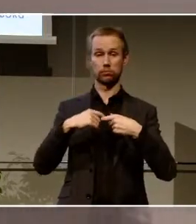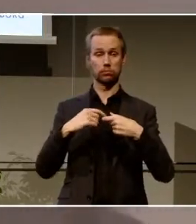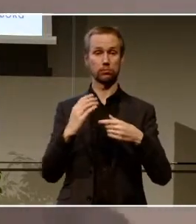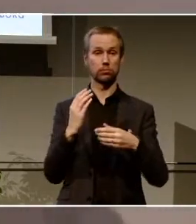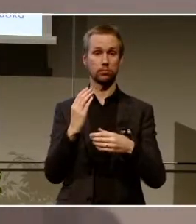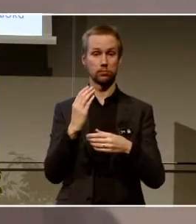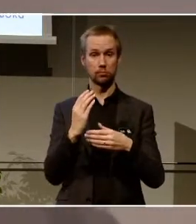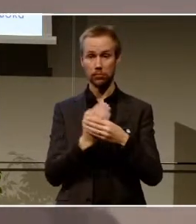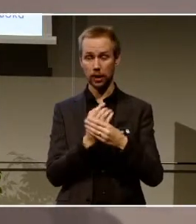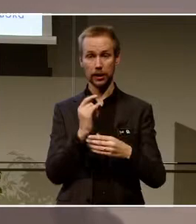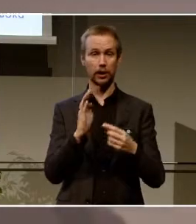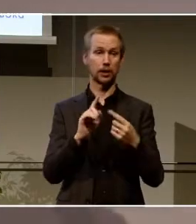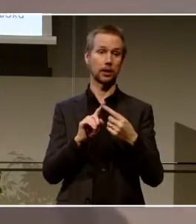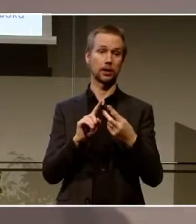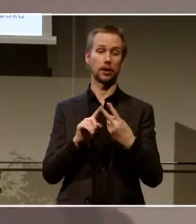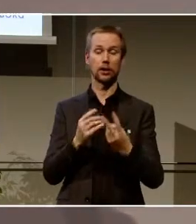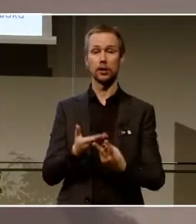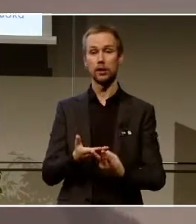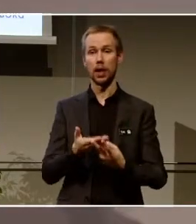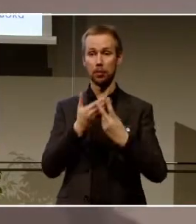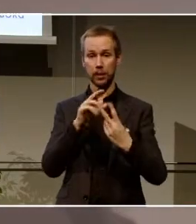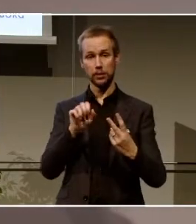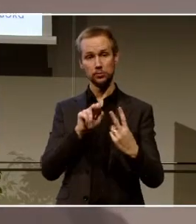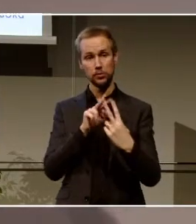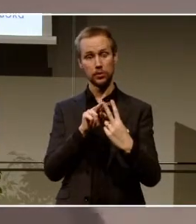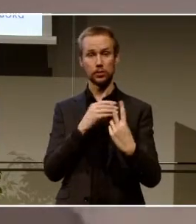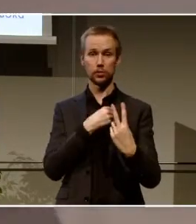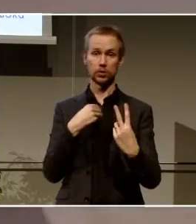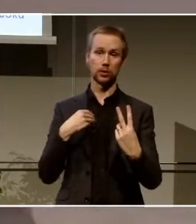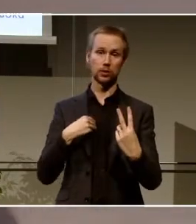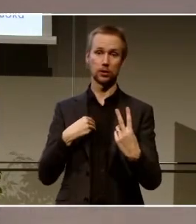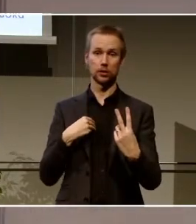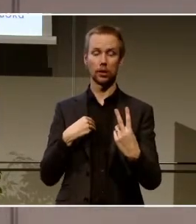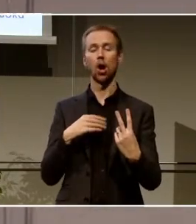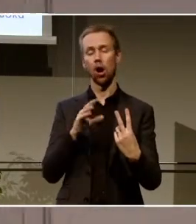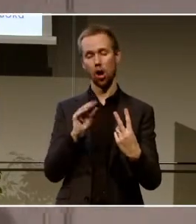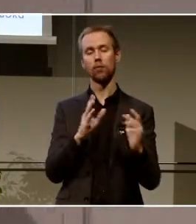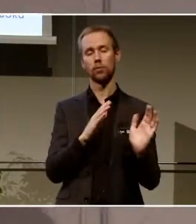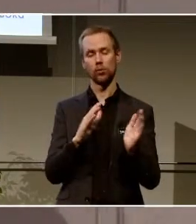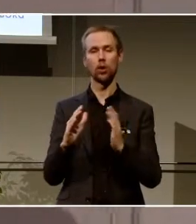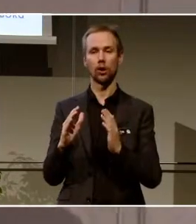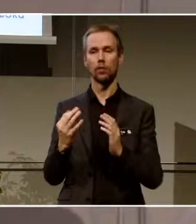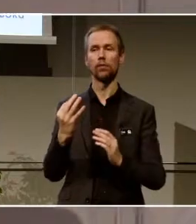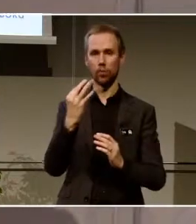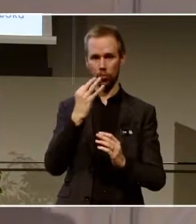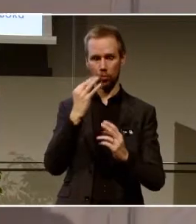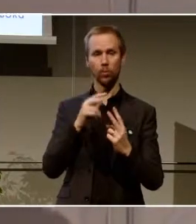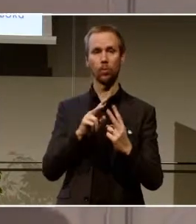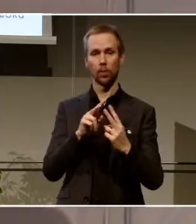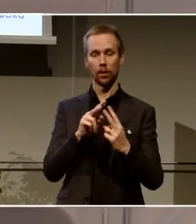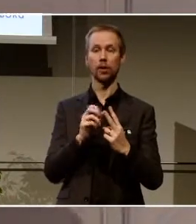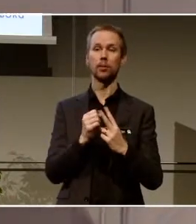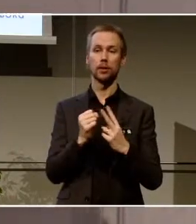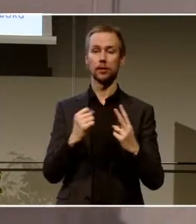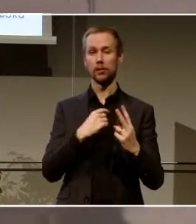hjälp med myndighetskontakter och så. Det är klart att vi får dem fortfarande men vi tänker att det kanske också